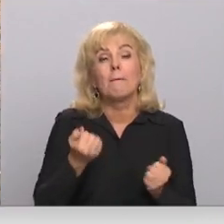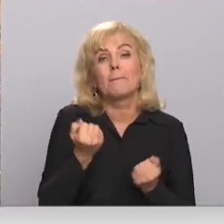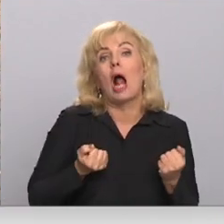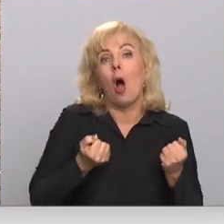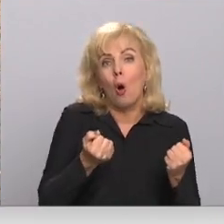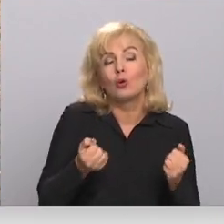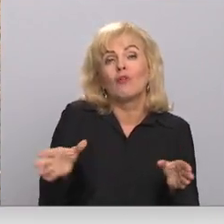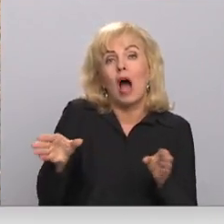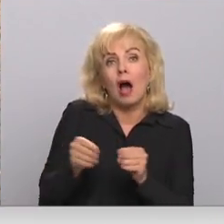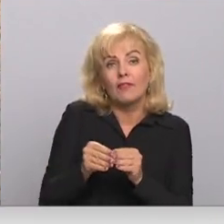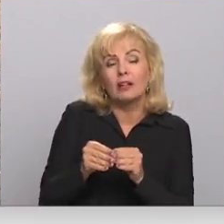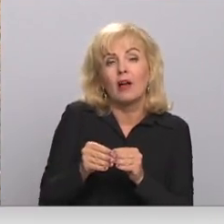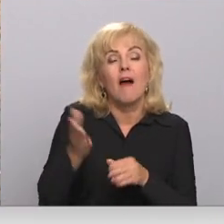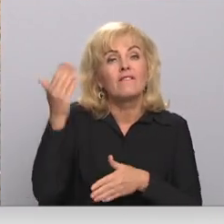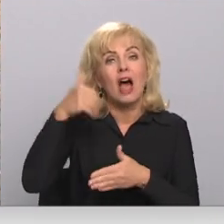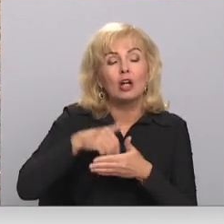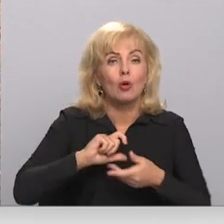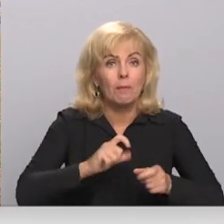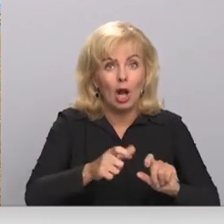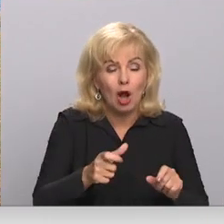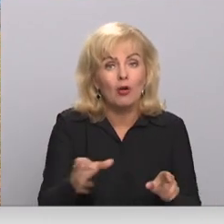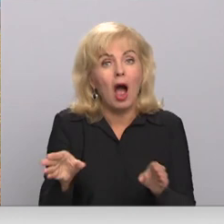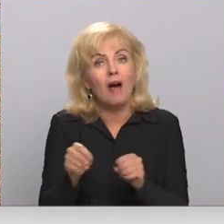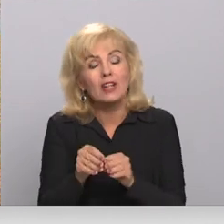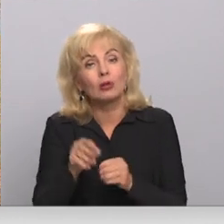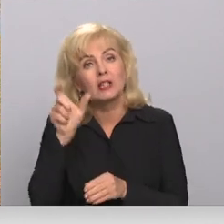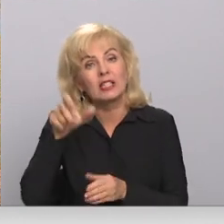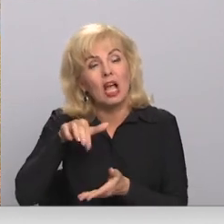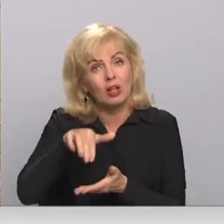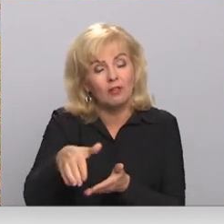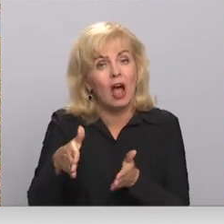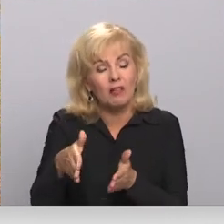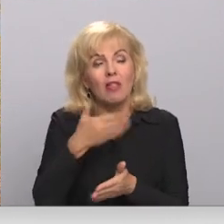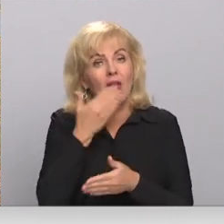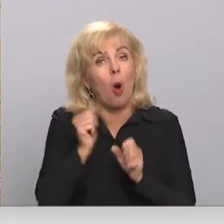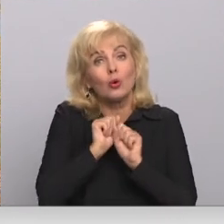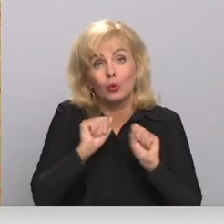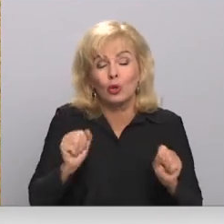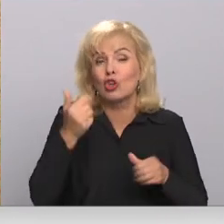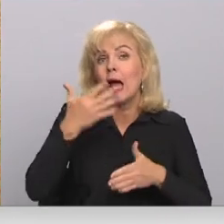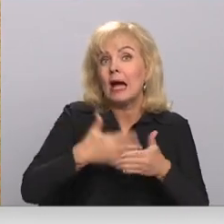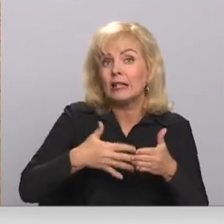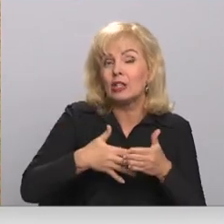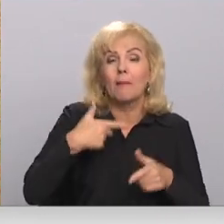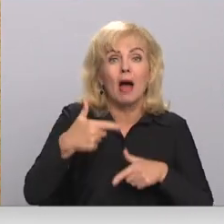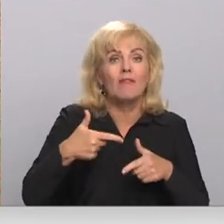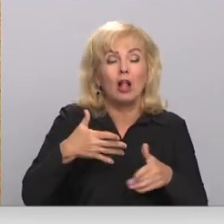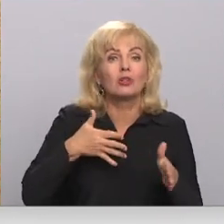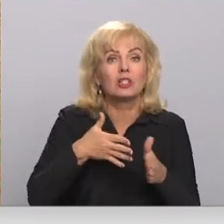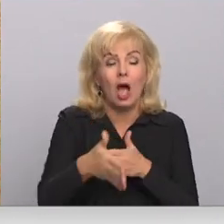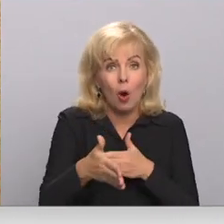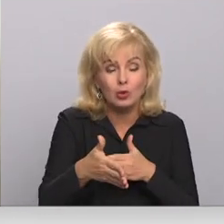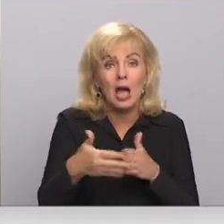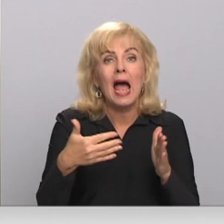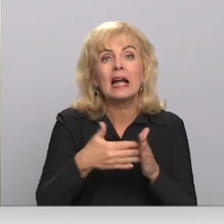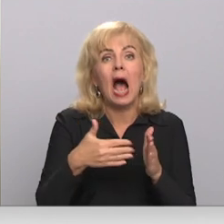nevar. Vēsturiskais bruģis. Apvienot ar kādu no gājieji ietvēm nebūtu droši. Risinājums – veloceliņš caur kastaņu